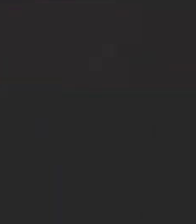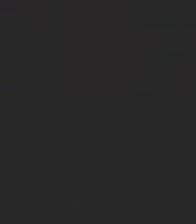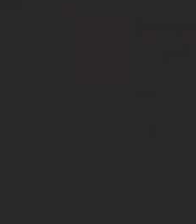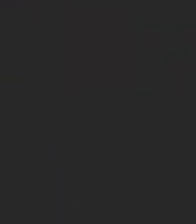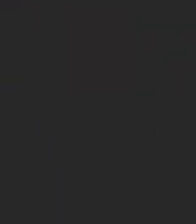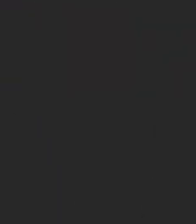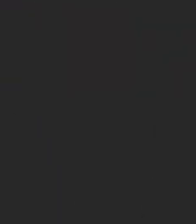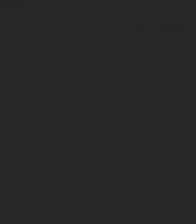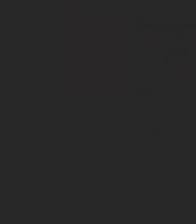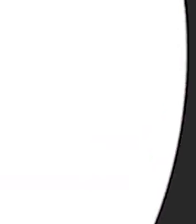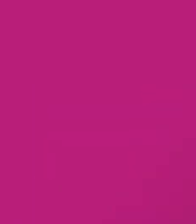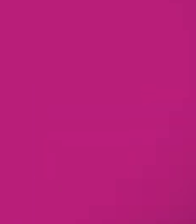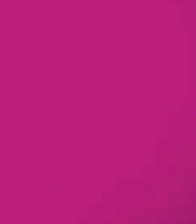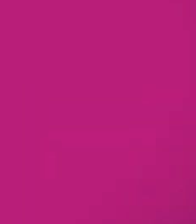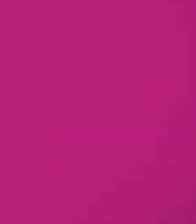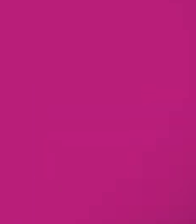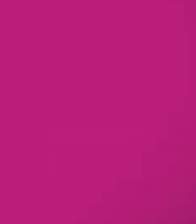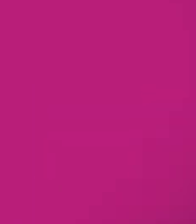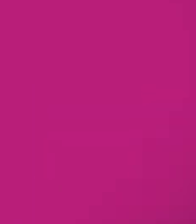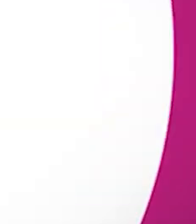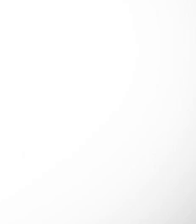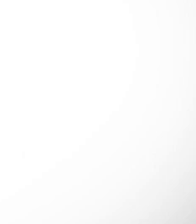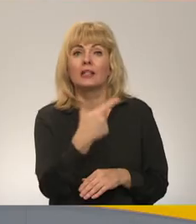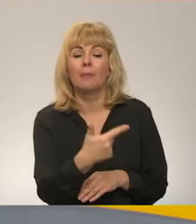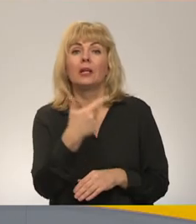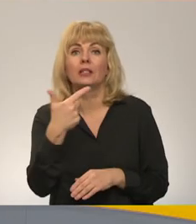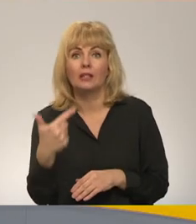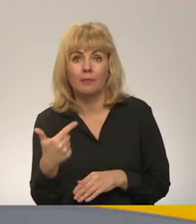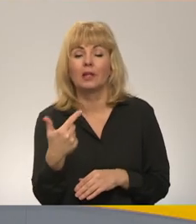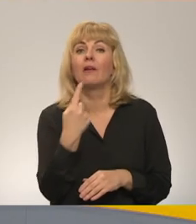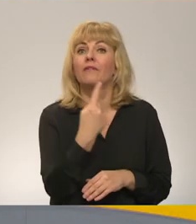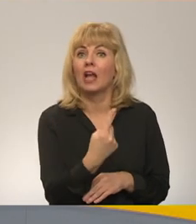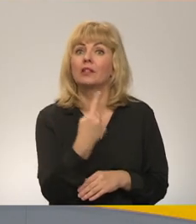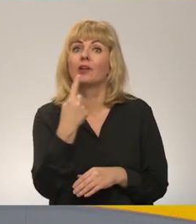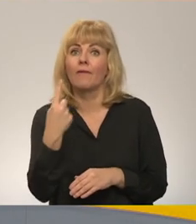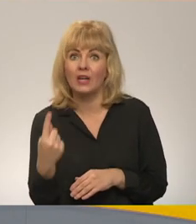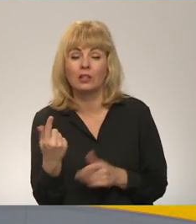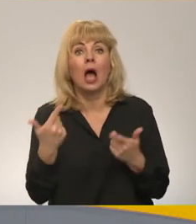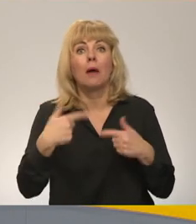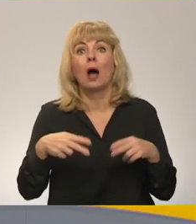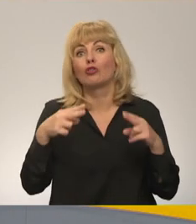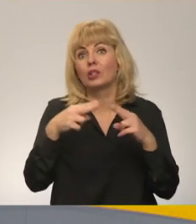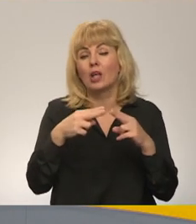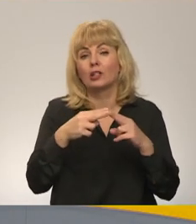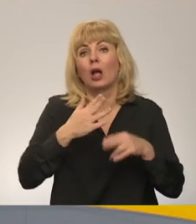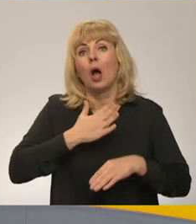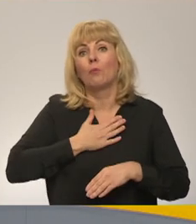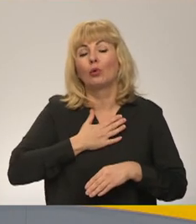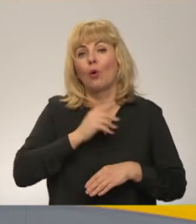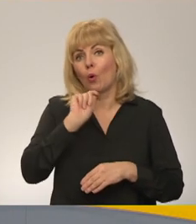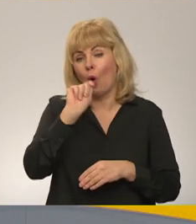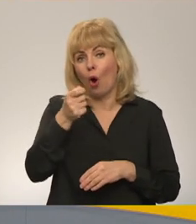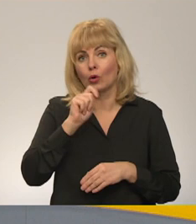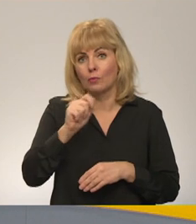Re! Viss ēters ir te! Pašlaik esam sazinājušies ar mūsu korespondentu Gintu